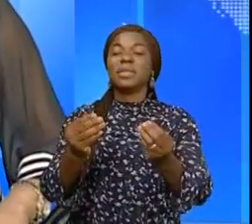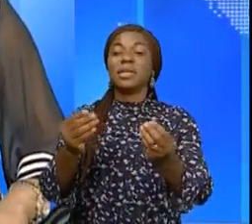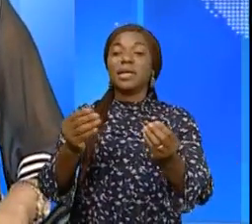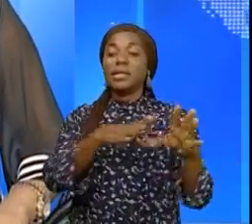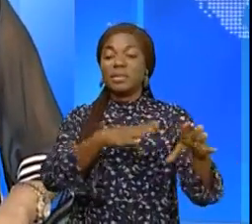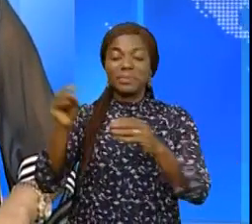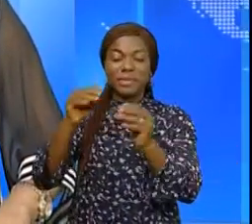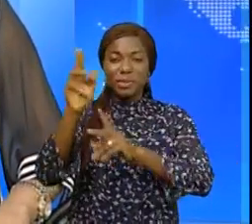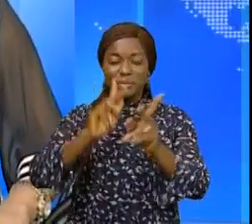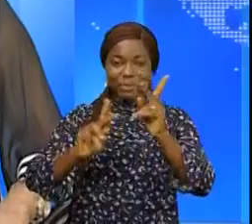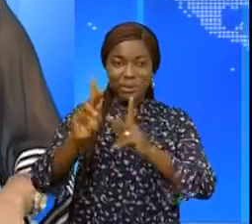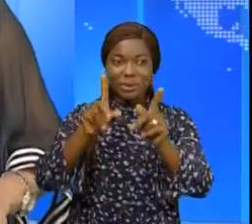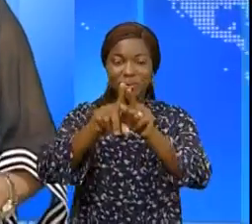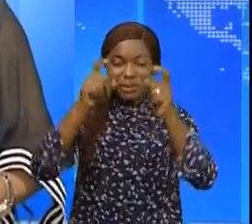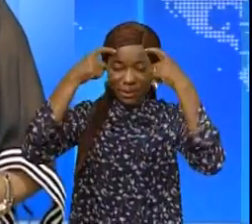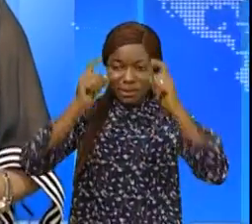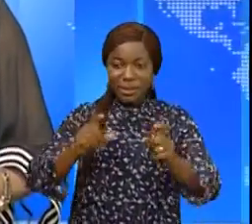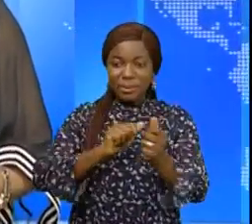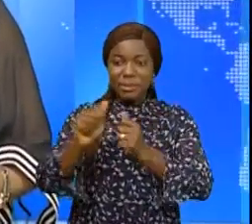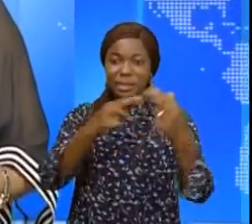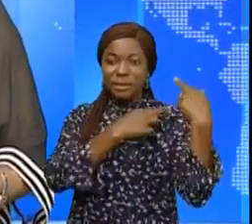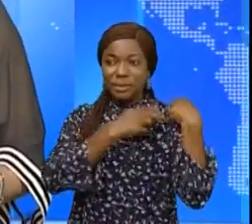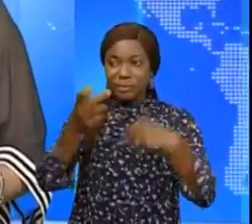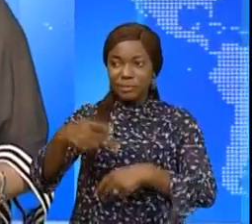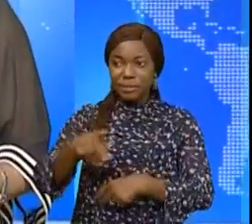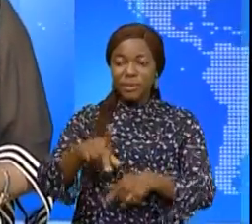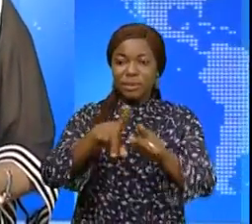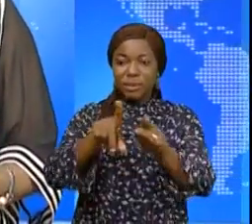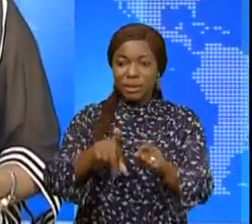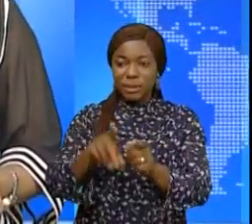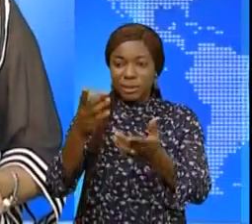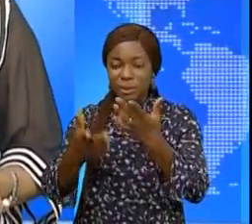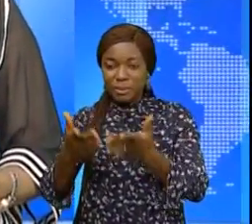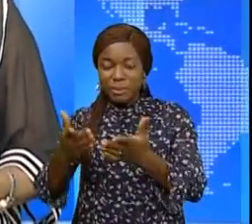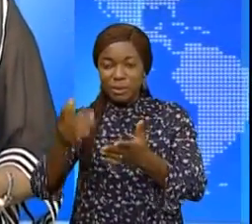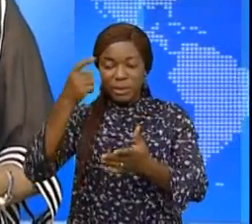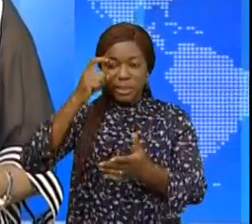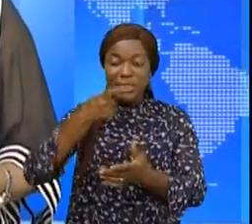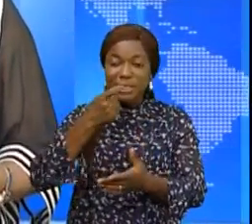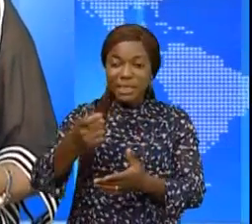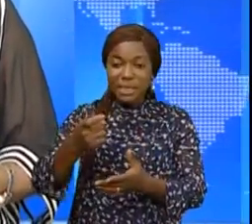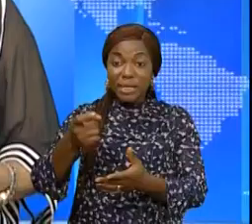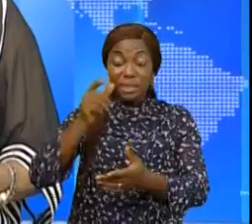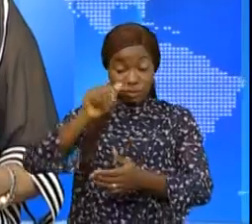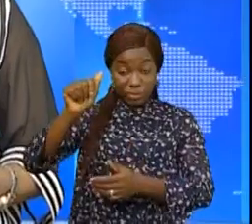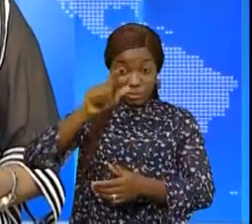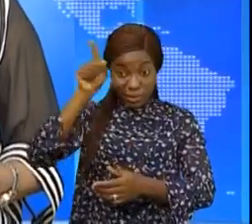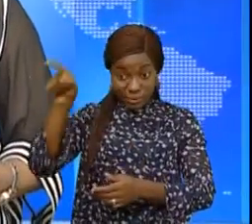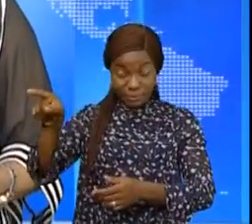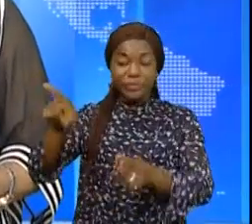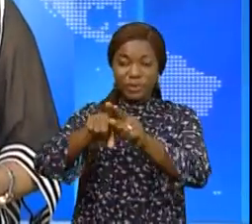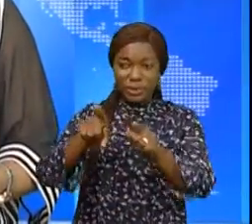'évacuation de la population telle que décidée par les autorités provinciales. C'est l'Oscar Mbal-Kaïj qui se trouve sur place. Tout le monde